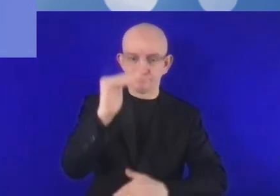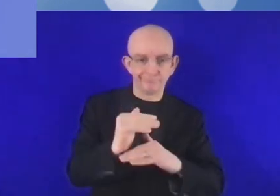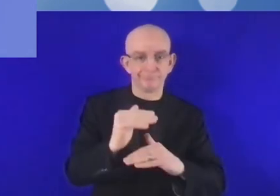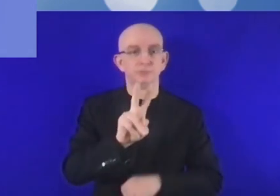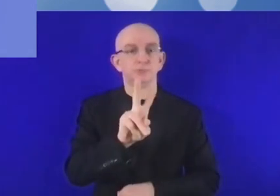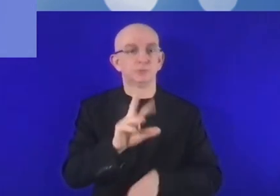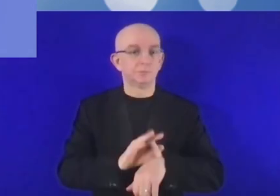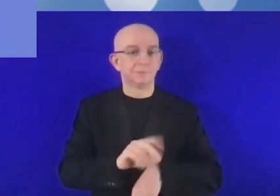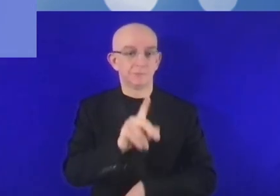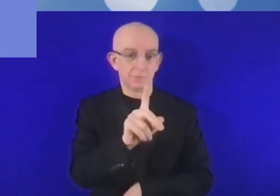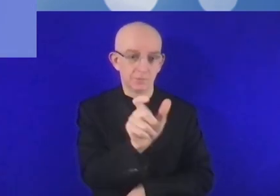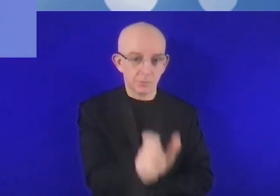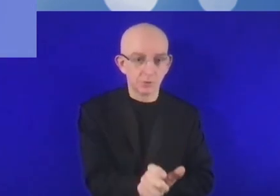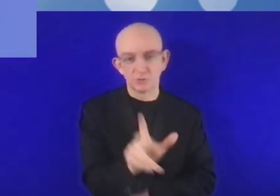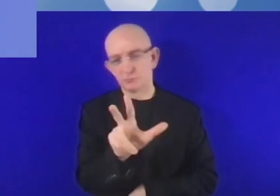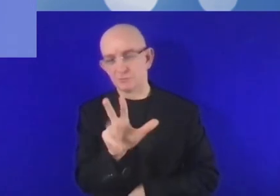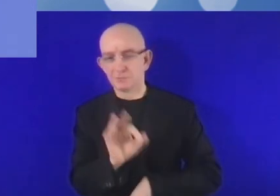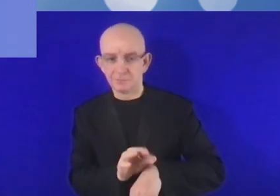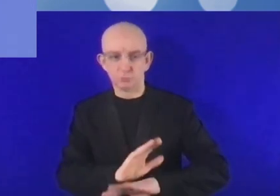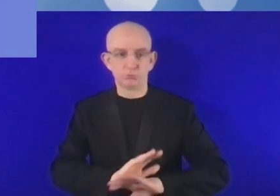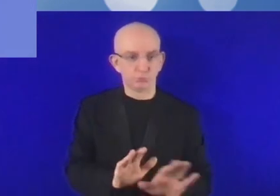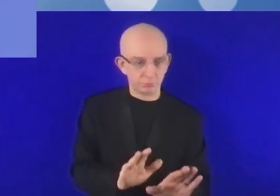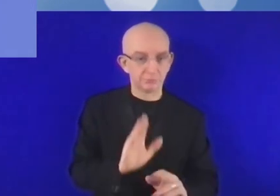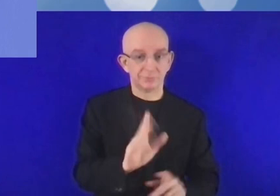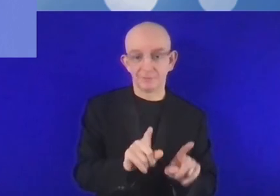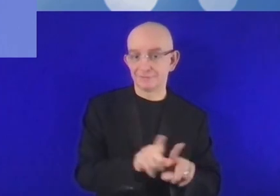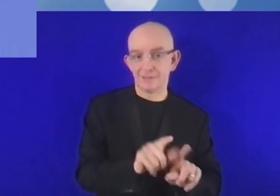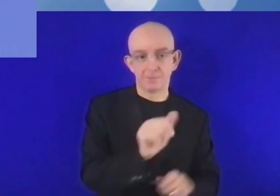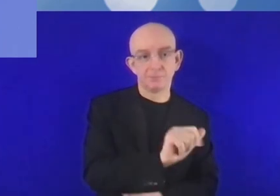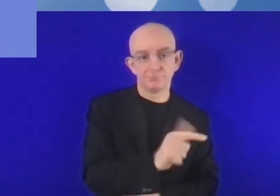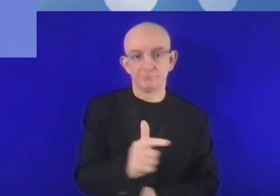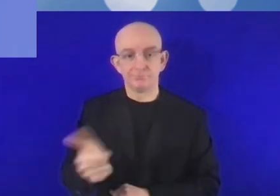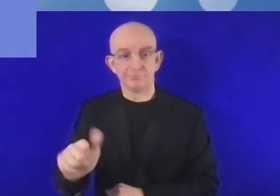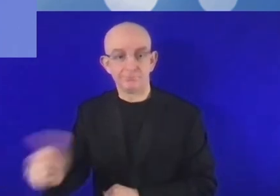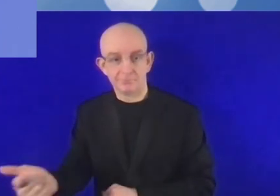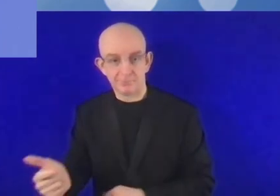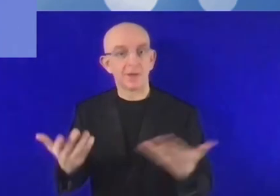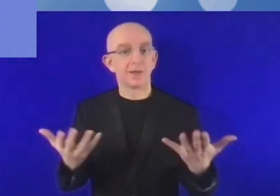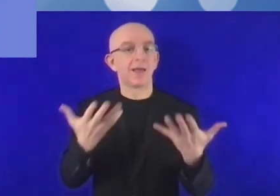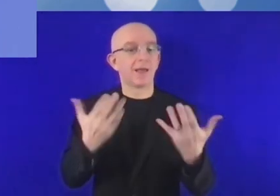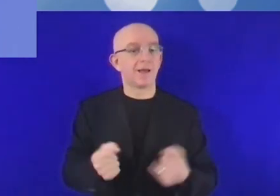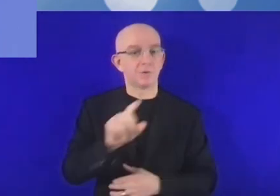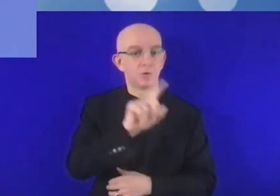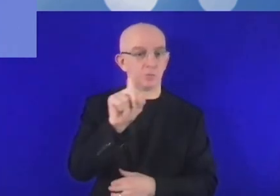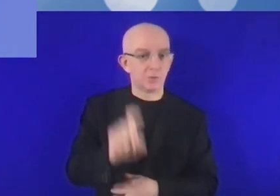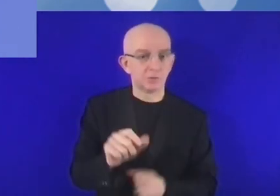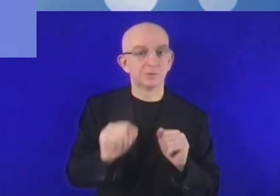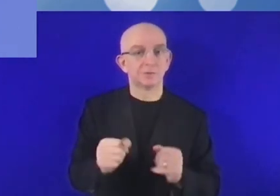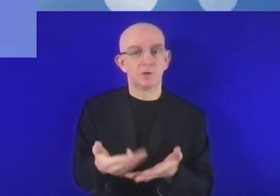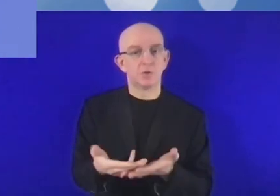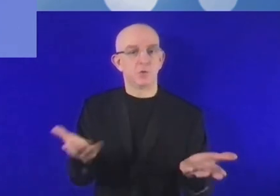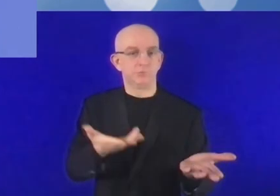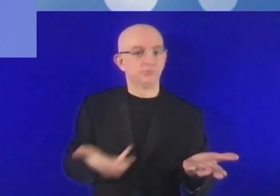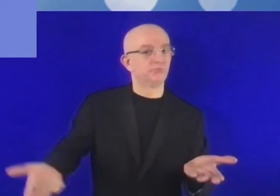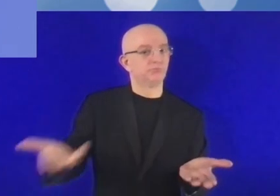de prendre la parole pour deux, trois minutes. Et la question que je vais poser sera ouverte. Je vais la poser à vous tous,